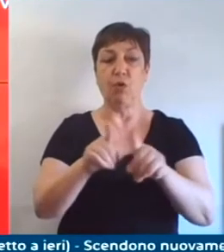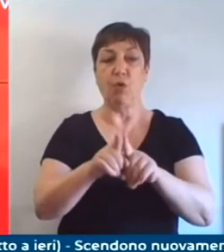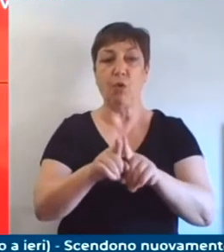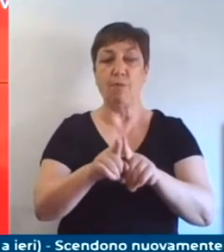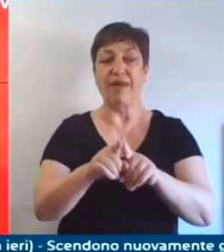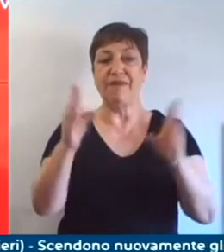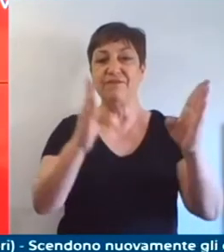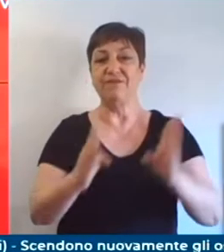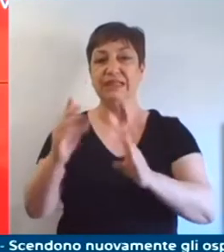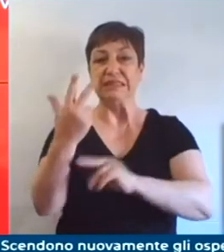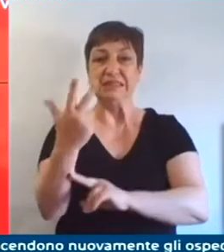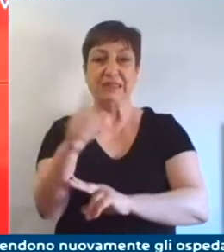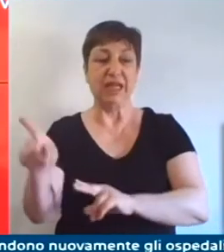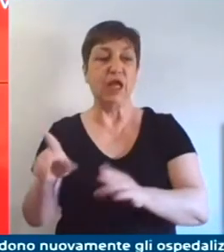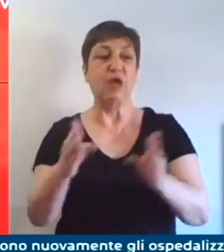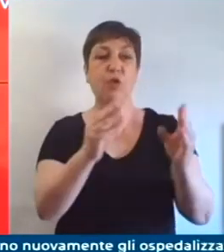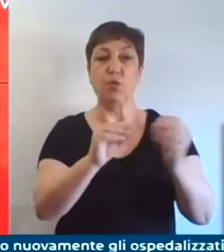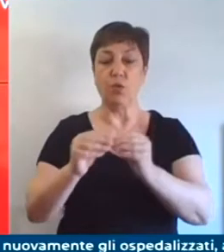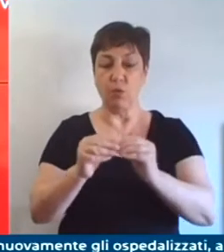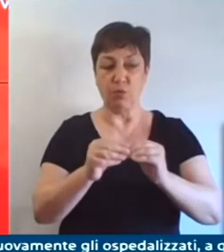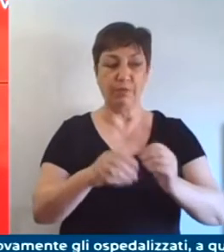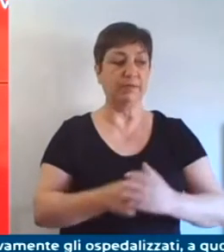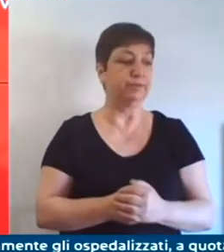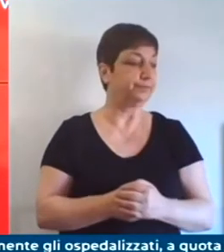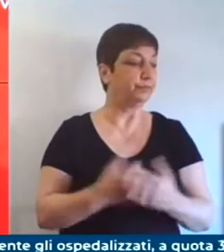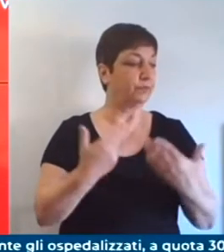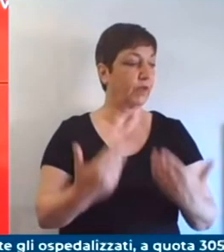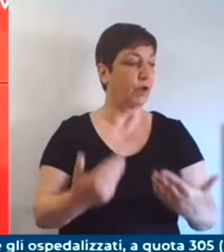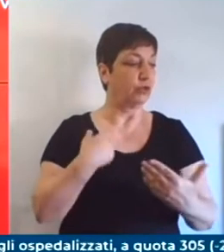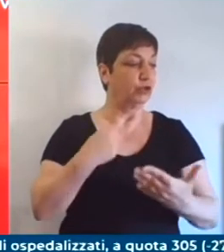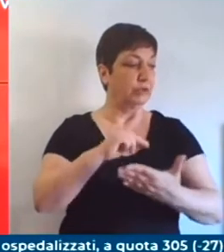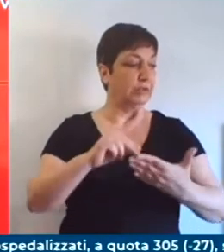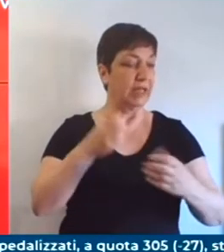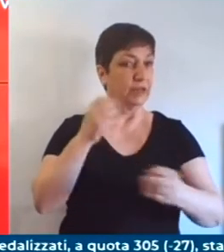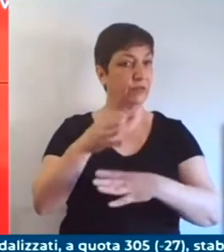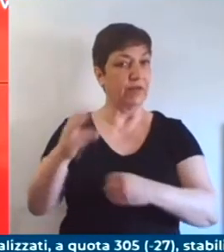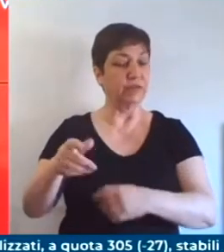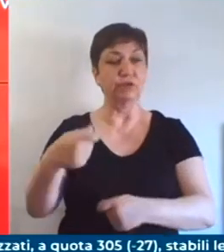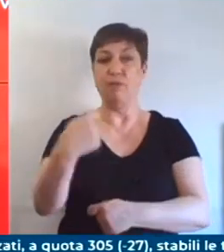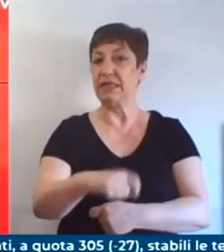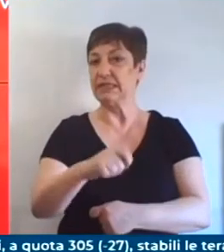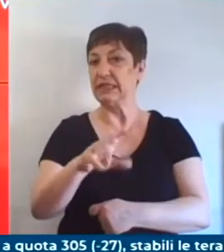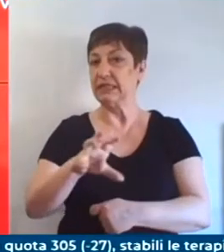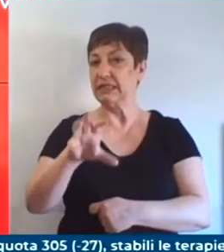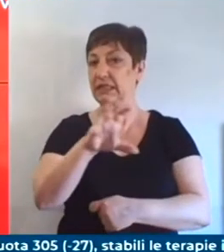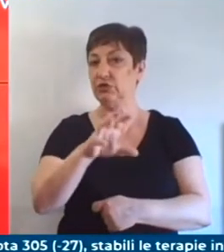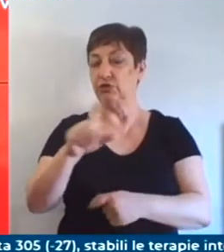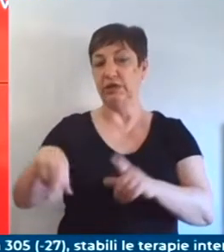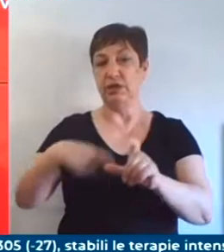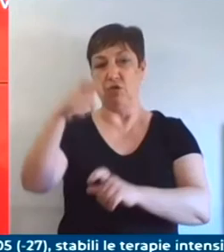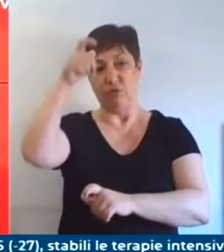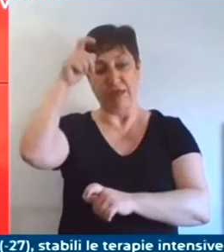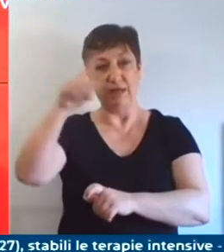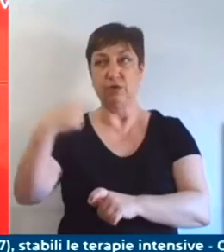presidenti delle regioni confinanti per chiedere ovviamente di condividere